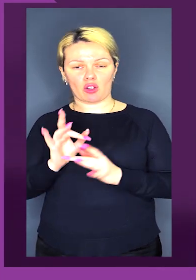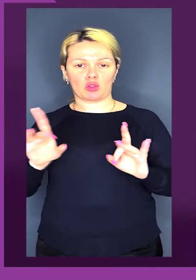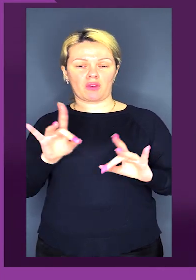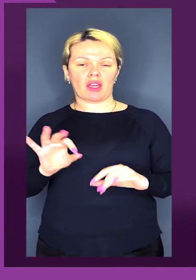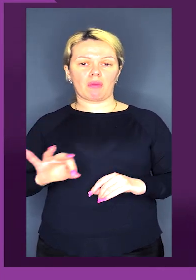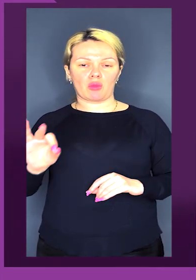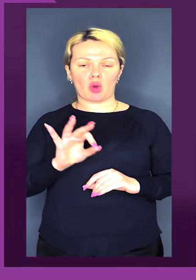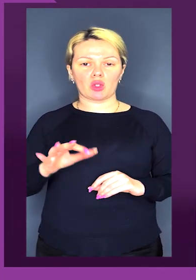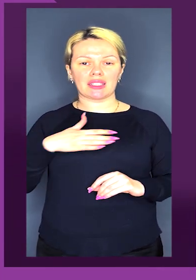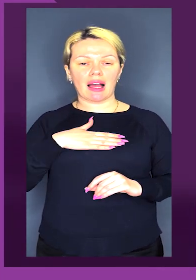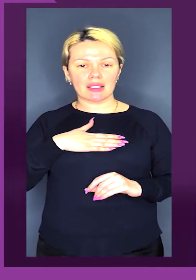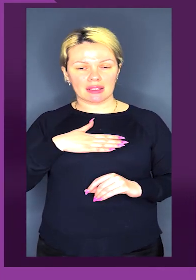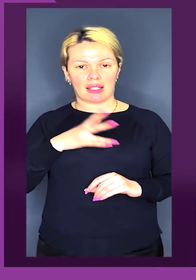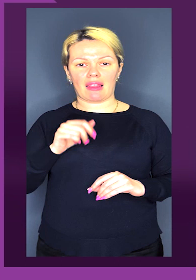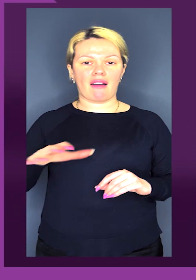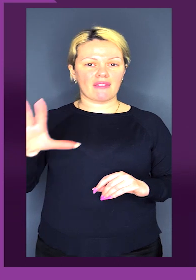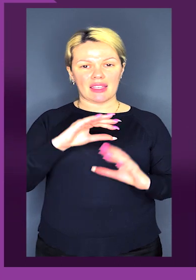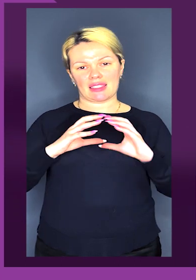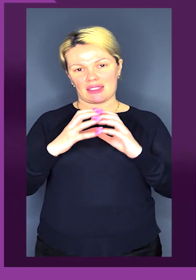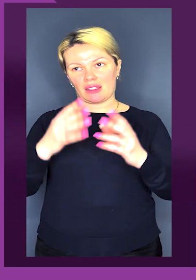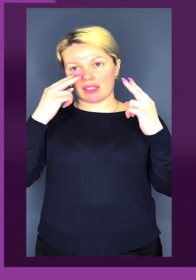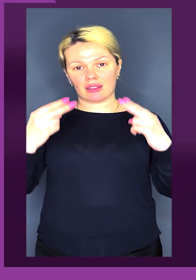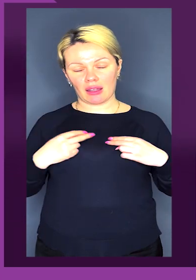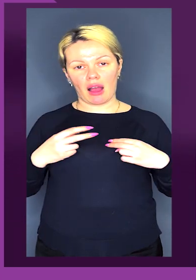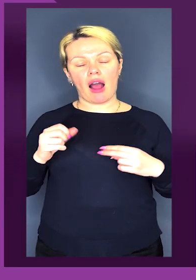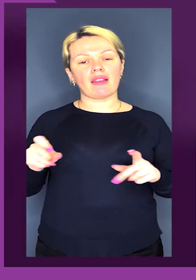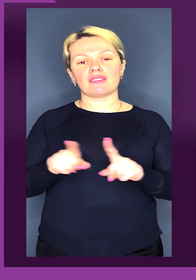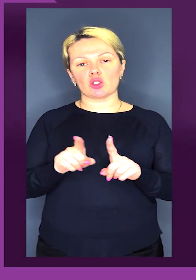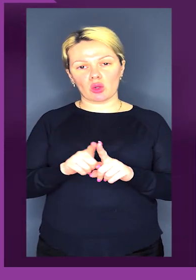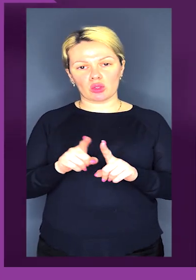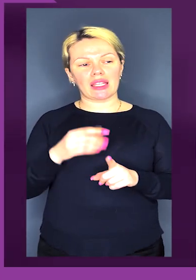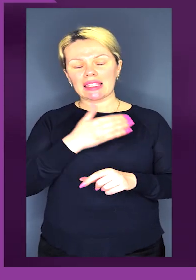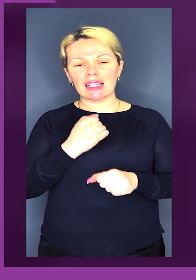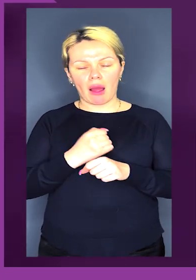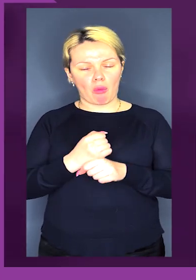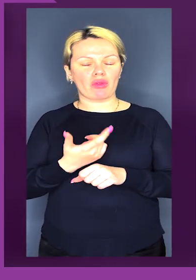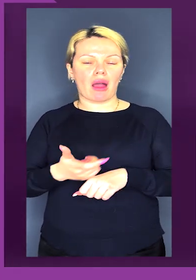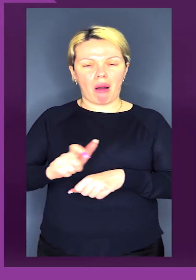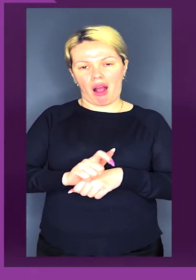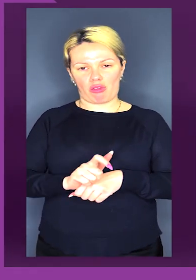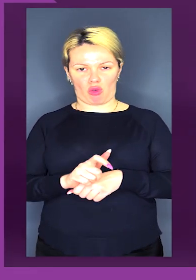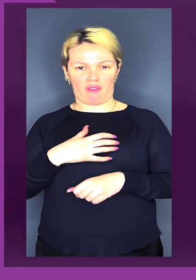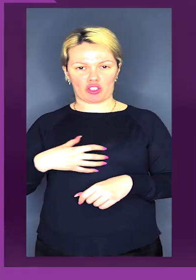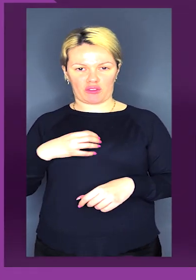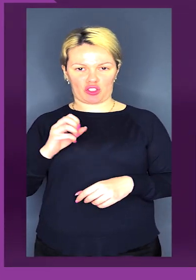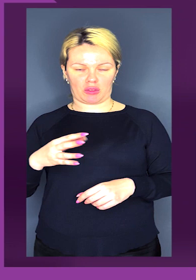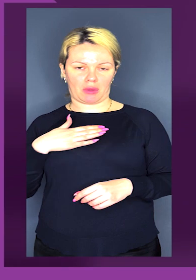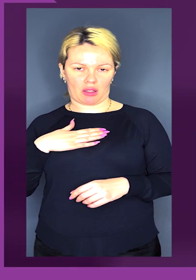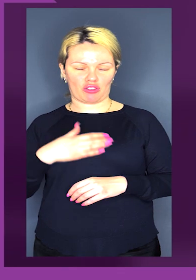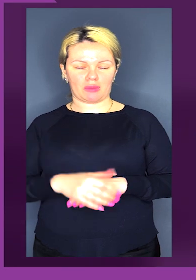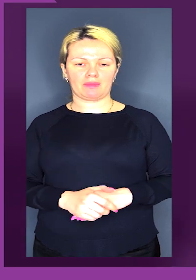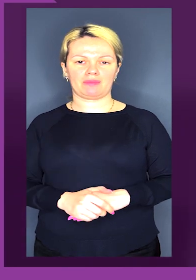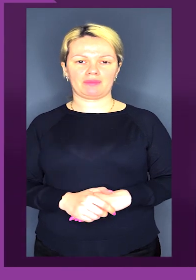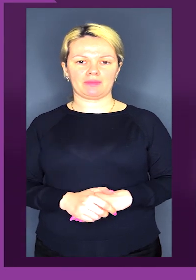розповідаємо про нас на весь світ. Але, все одно, їхня робота набагато важливіша, ніж наша наразі.